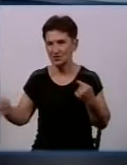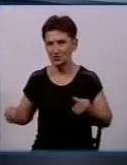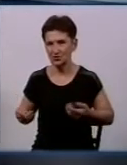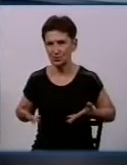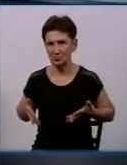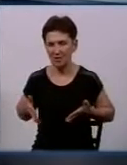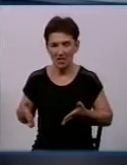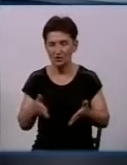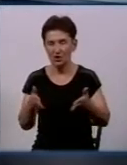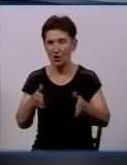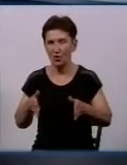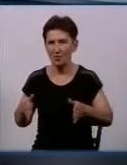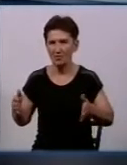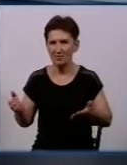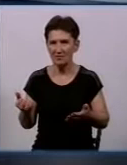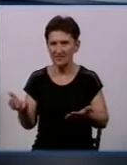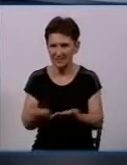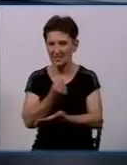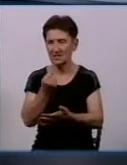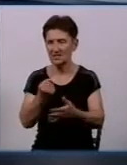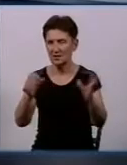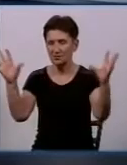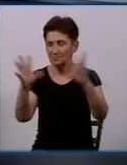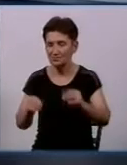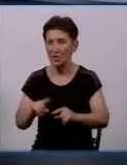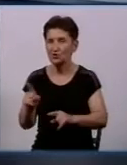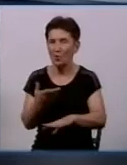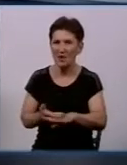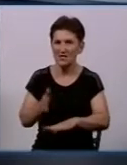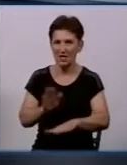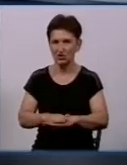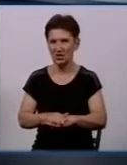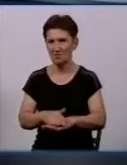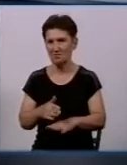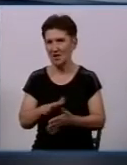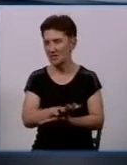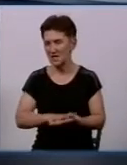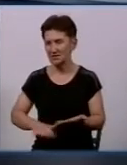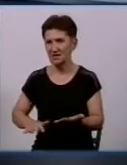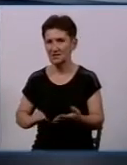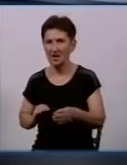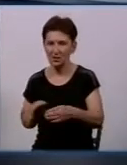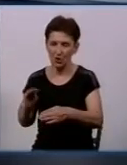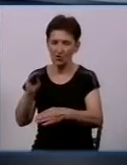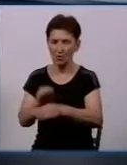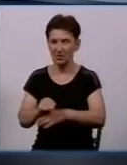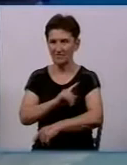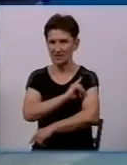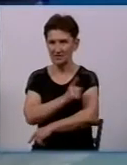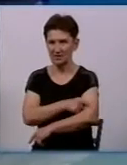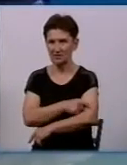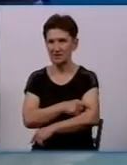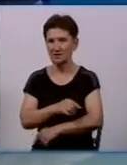організувати гасіння пожежі таким чином, щоб цих тяжких наслідків не було. Тобто залучаються додаткові сили, засоби і організовується